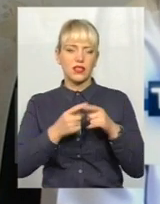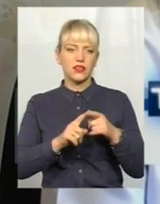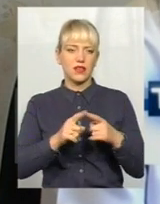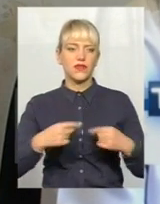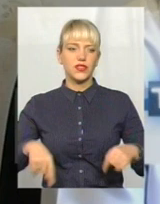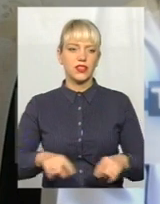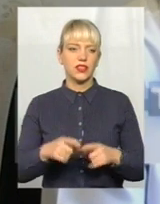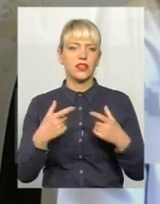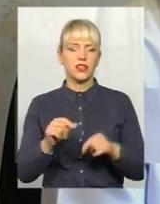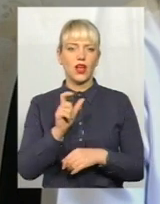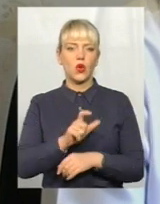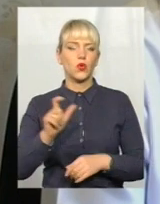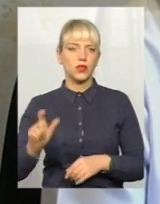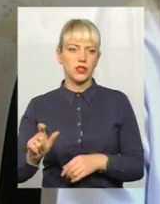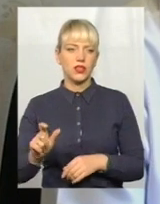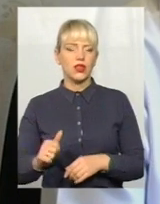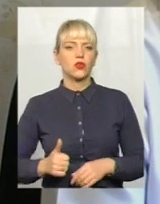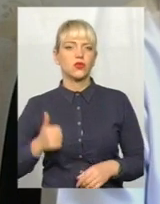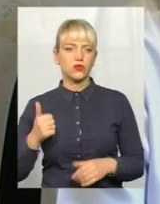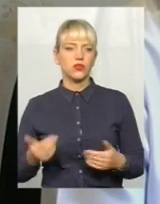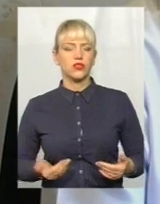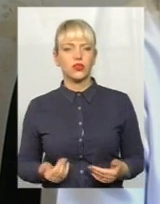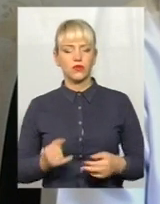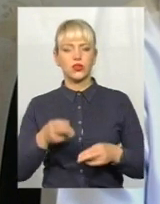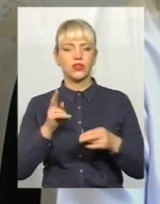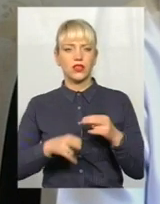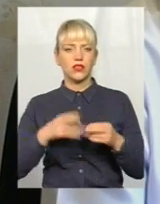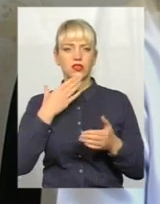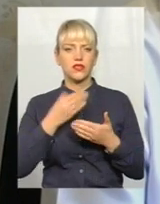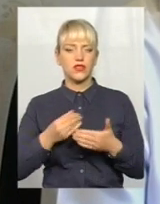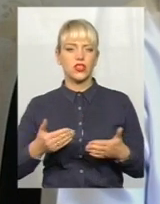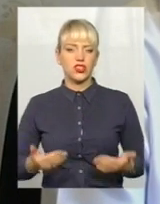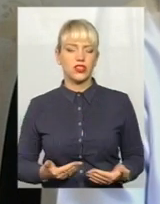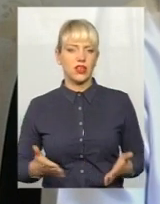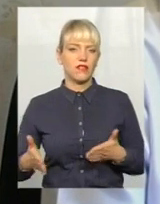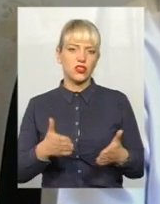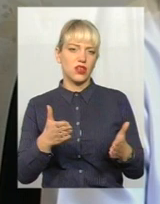де люди достойно живуть і закінчують достойно свій життєвий шлях.